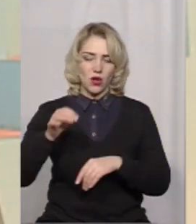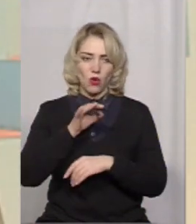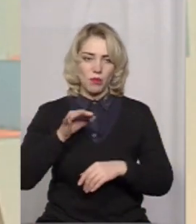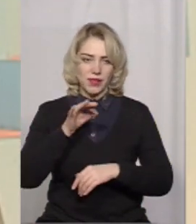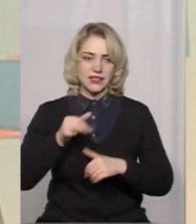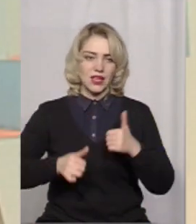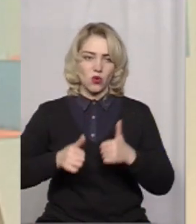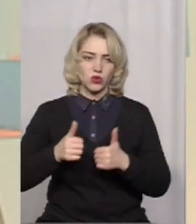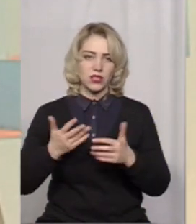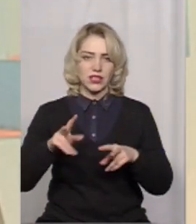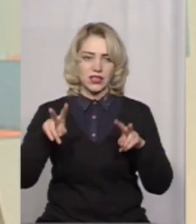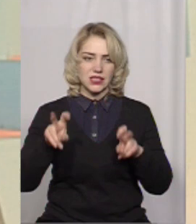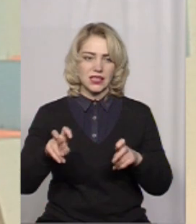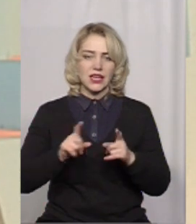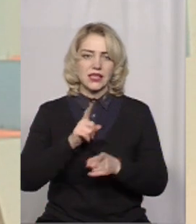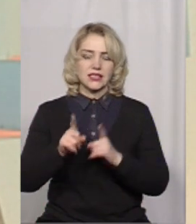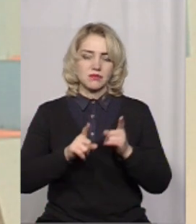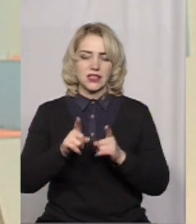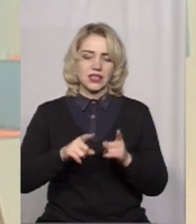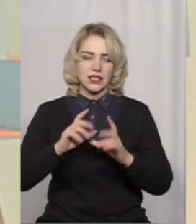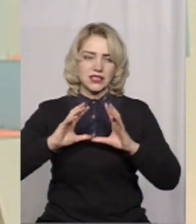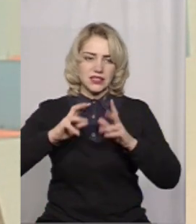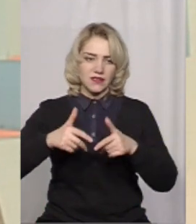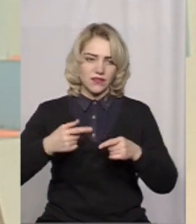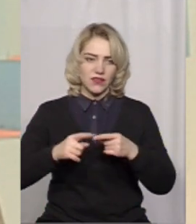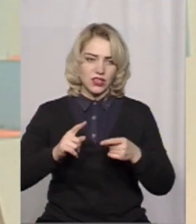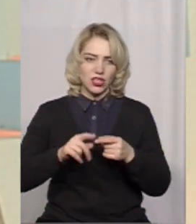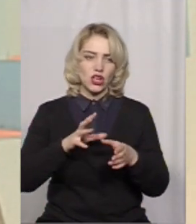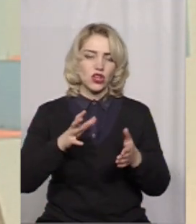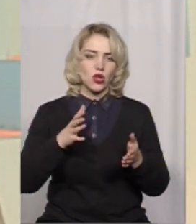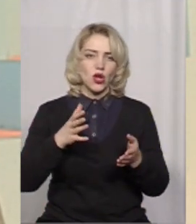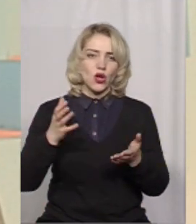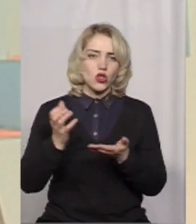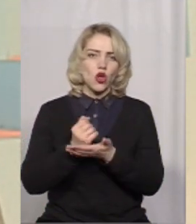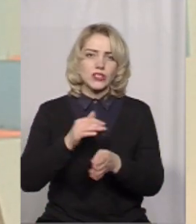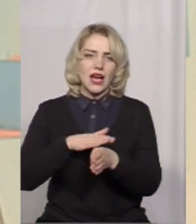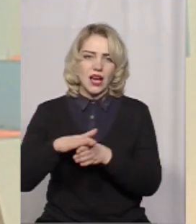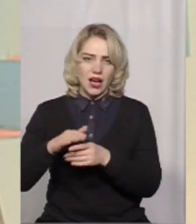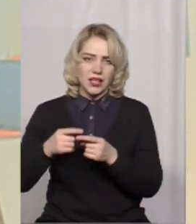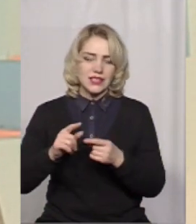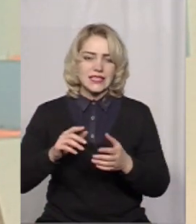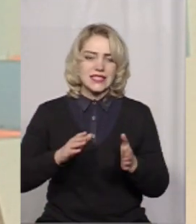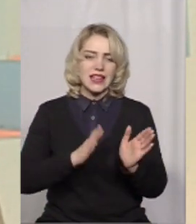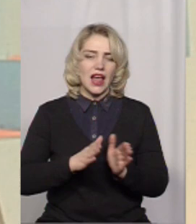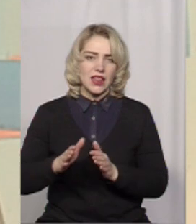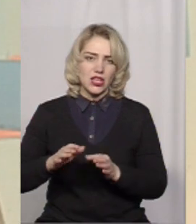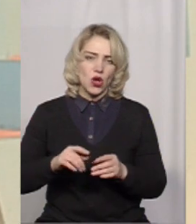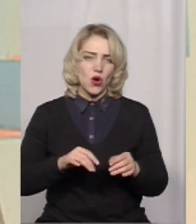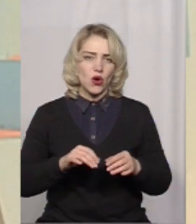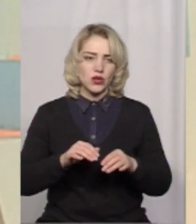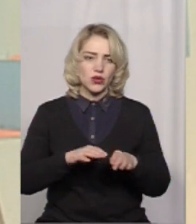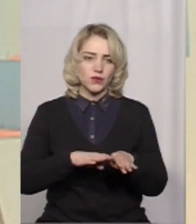конкурс, який називається «Зміню світу досягає 17 цілий сталого розвитку». Він не оголошений повністю по всій